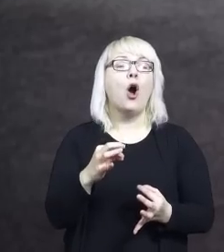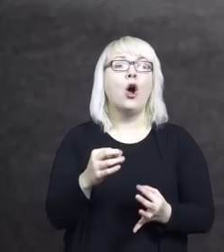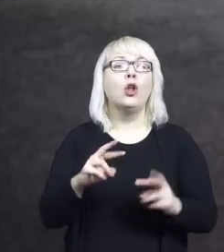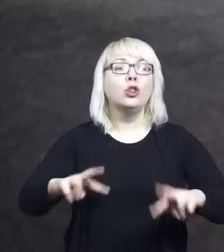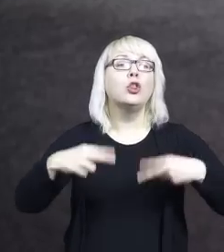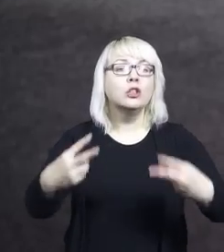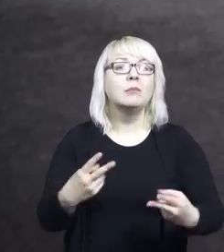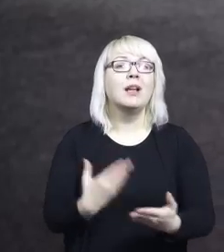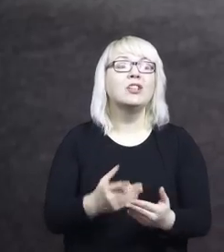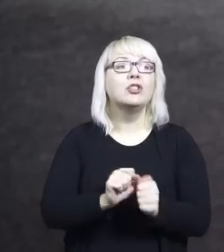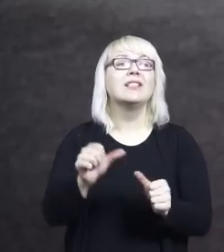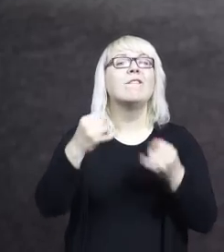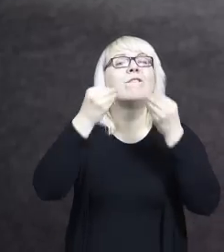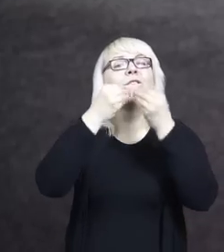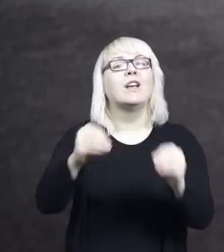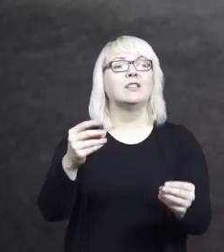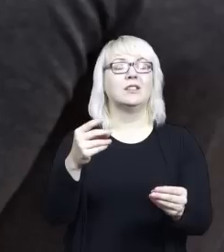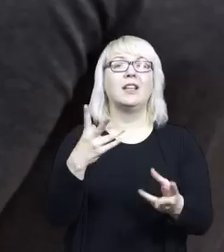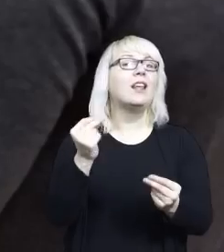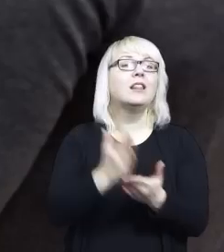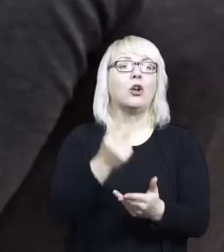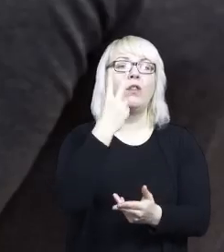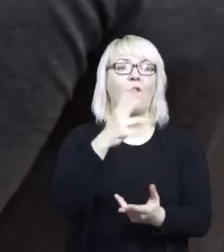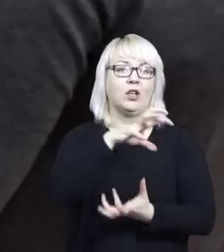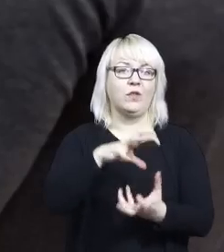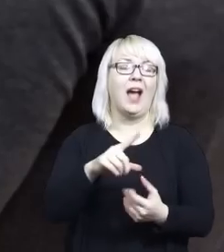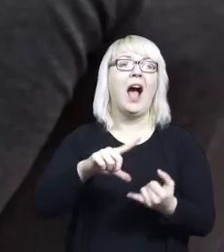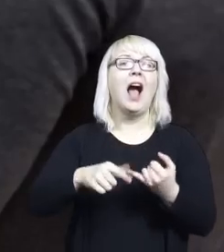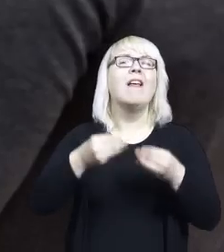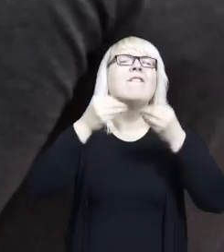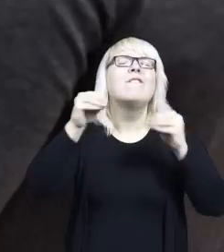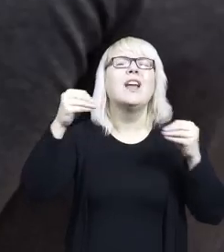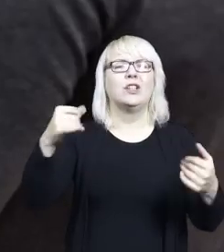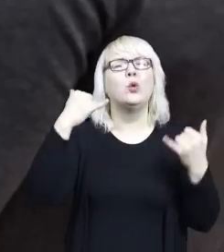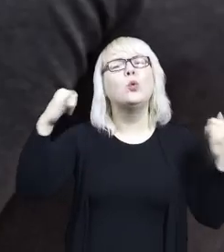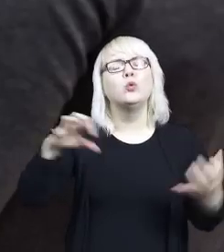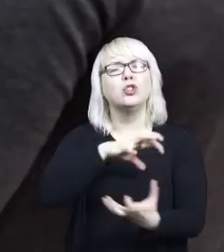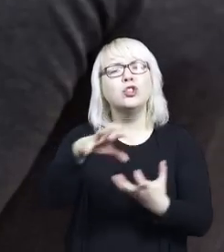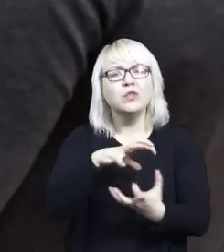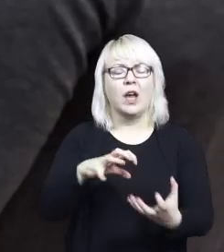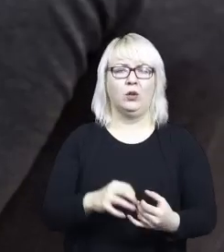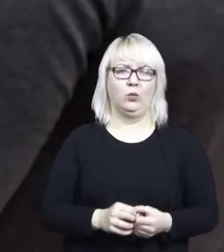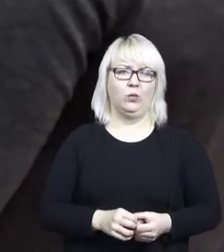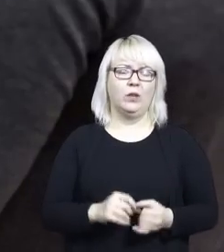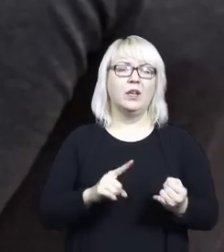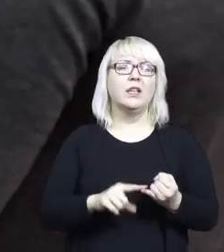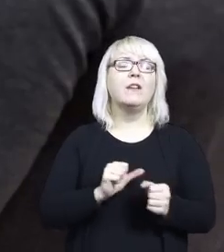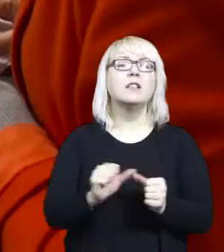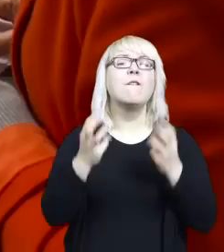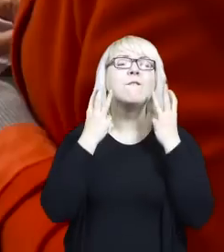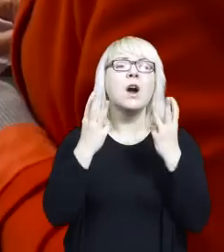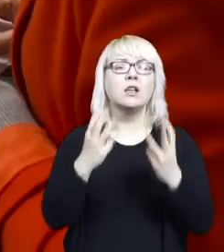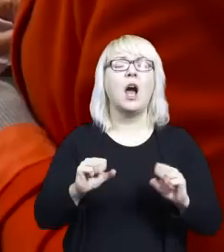jeżeli mówimy generalnie dzisiaj o dostępności, to właśnie po to, żebyśmy sobie uświadomili, że to nie jest podział tylko na dwa, ale podział